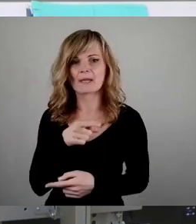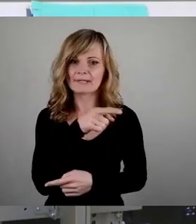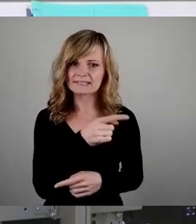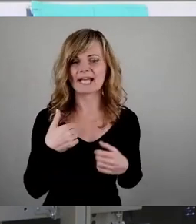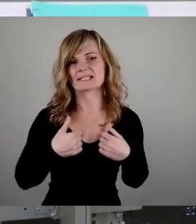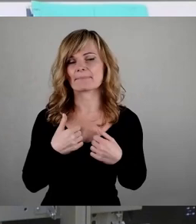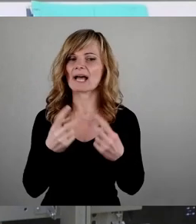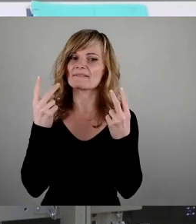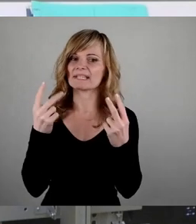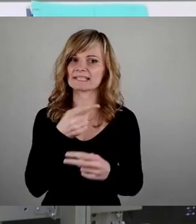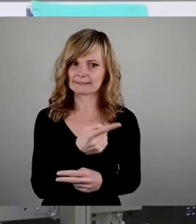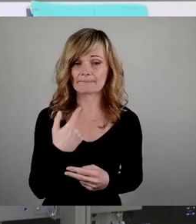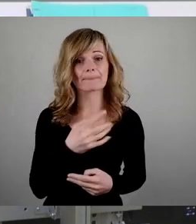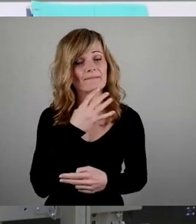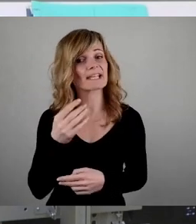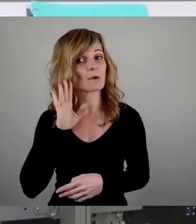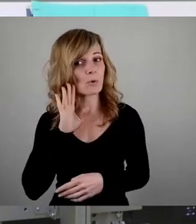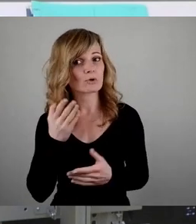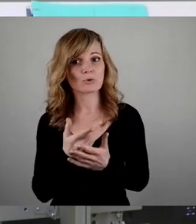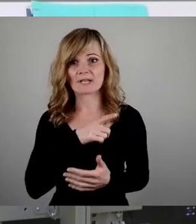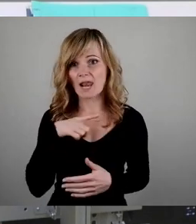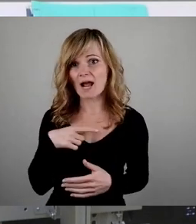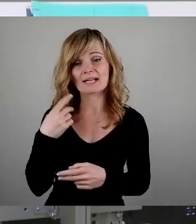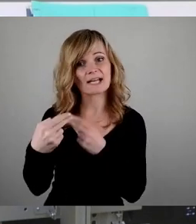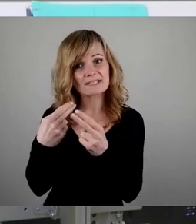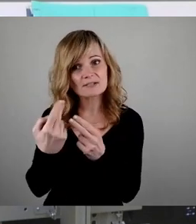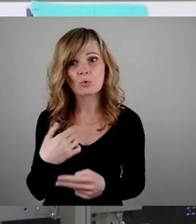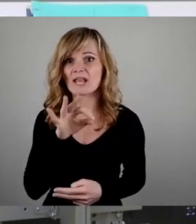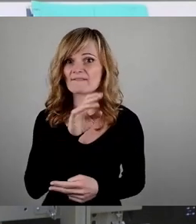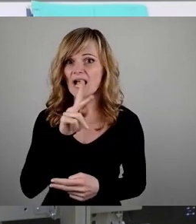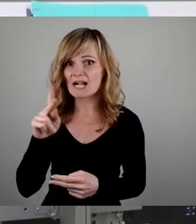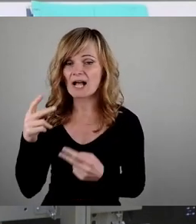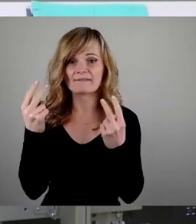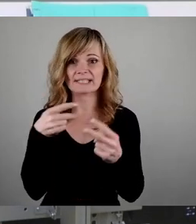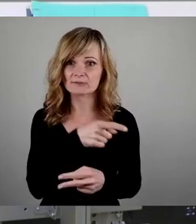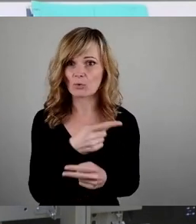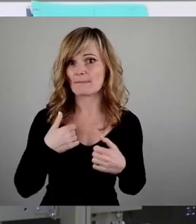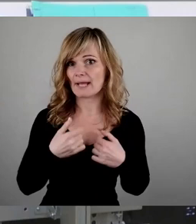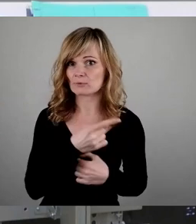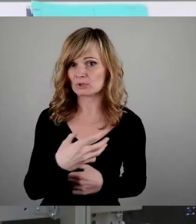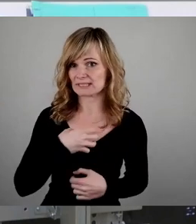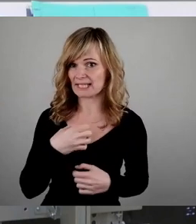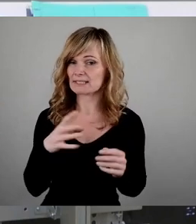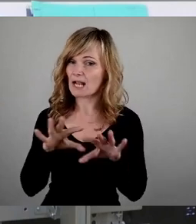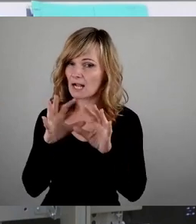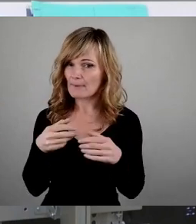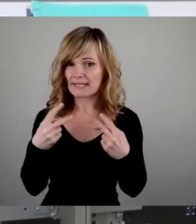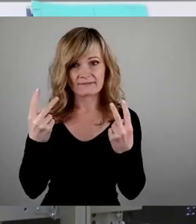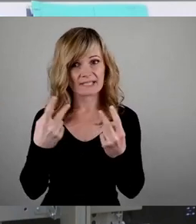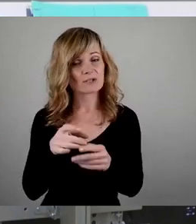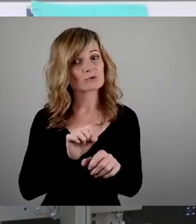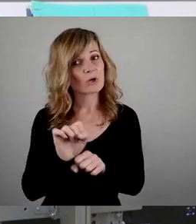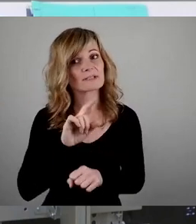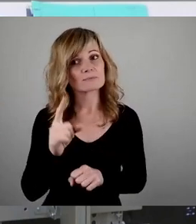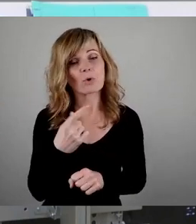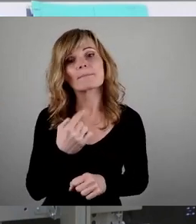Und wir haben sehr viel gehört über die lange Tradition der Freikörperkultur in diesem Bad und in Dresden generell. Und trotzdem möchte ich an der Stelle nochmal